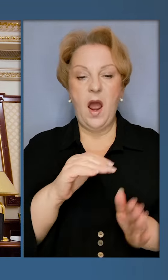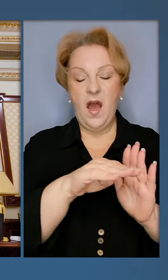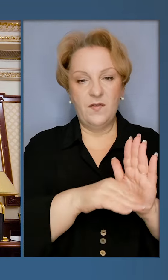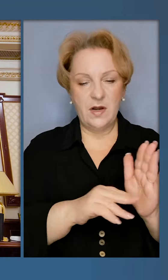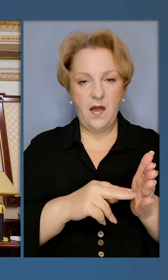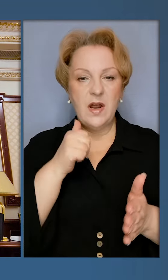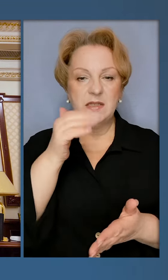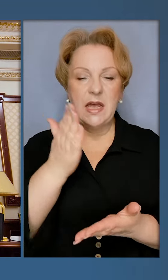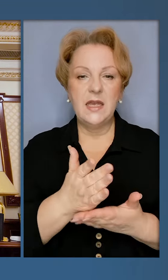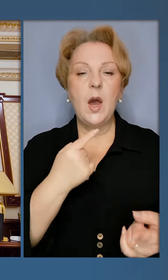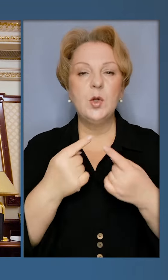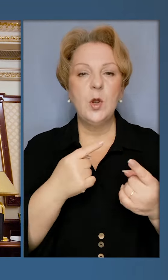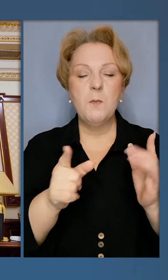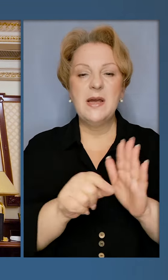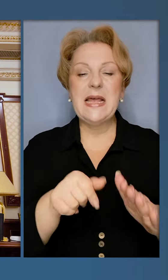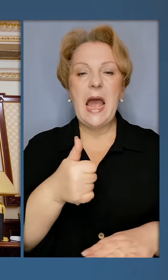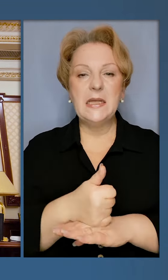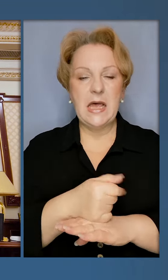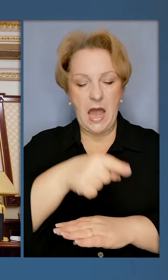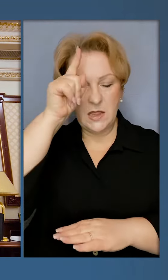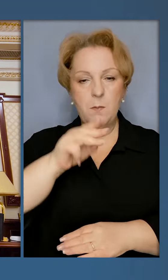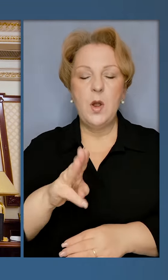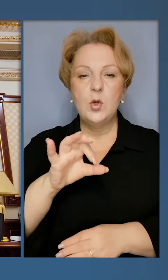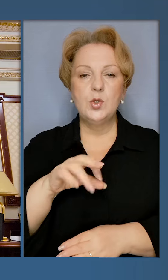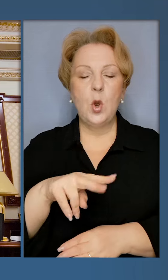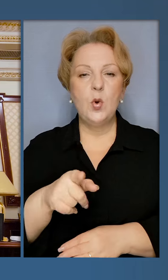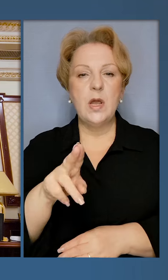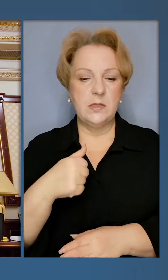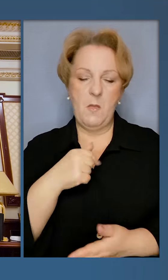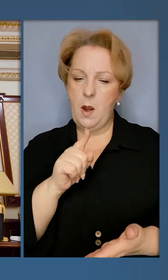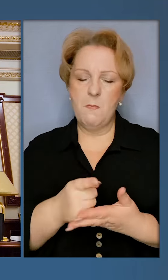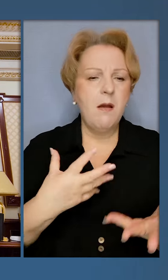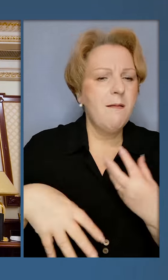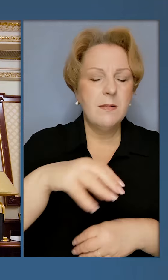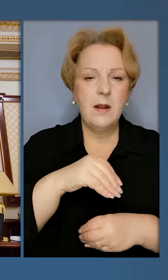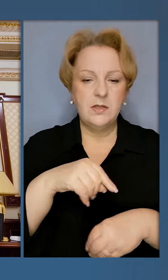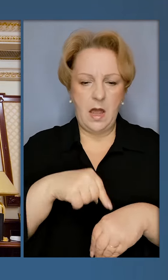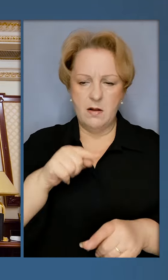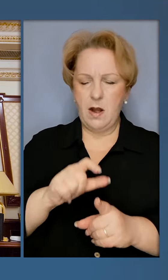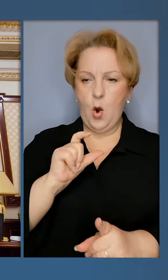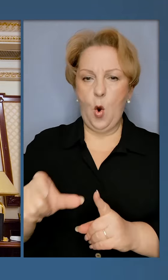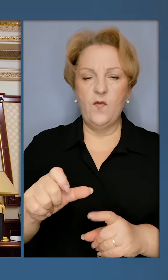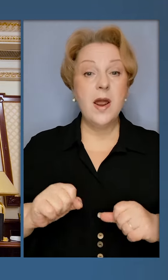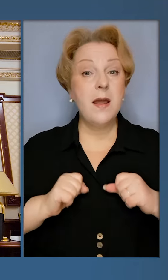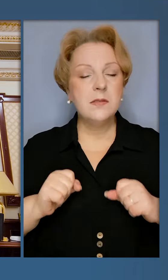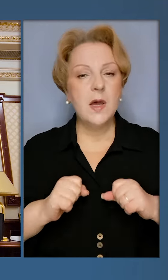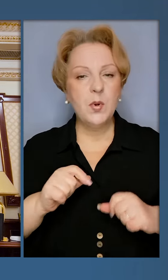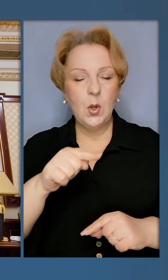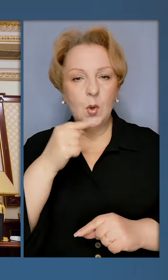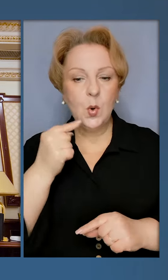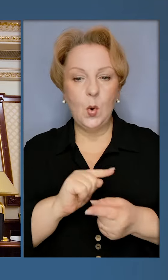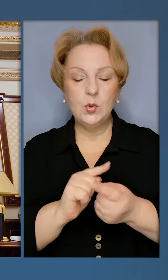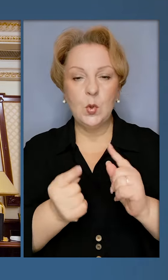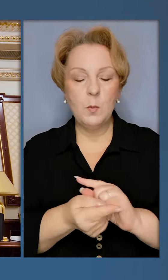графіку на завтра є розмова з канцлером Німеччини Шольцем. Ми маємо разом реагувати на спробу